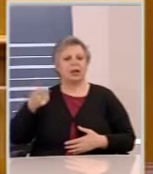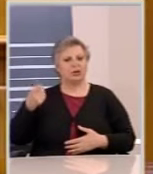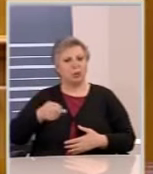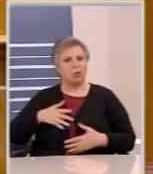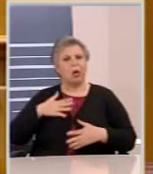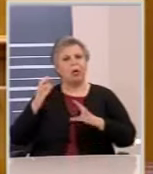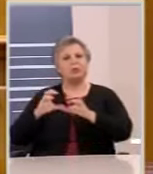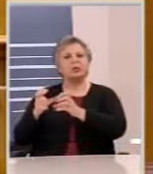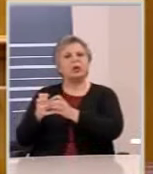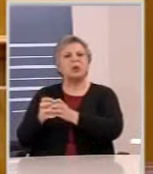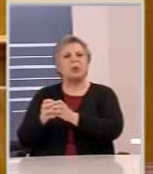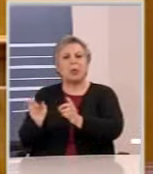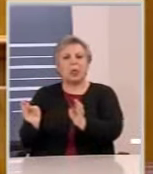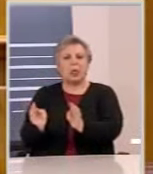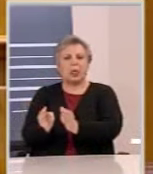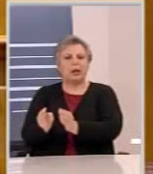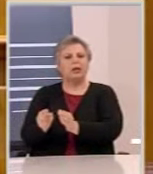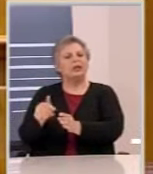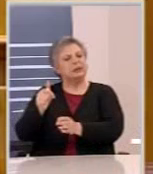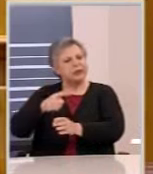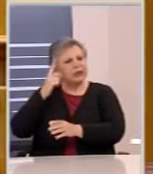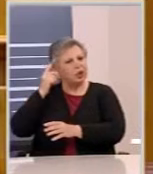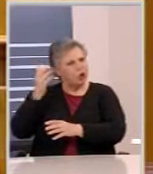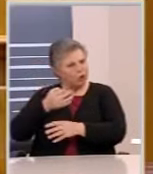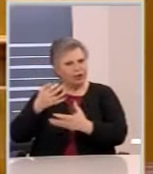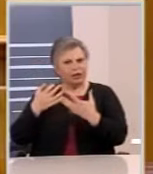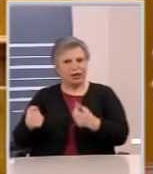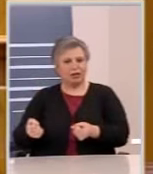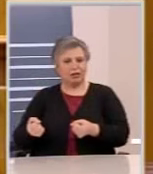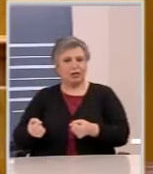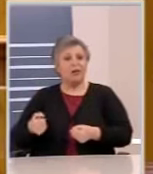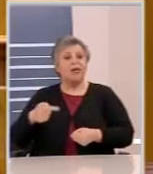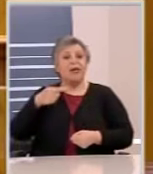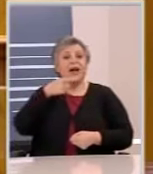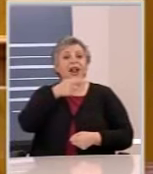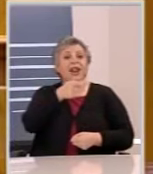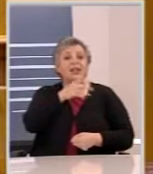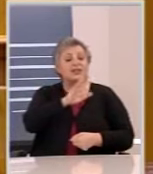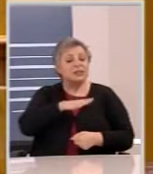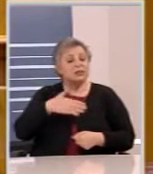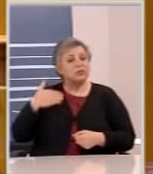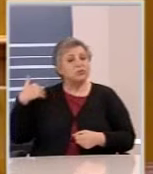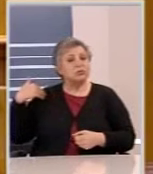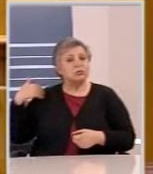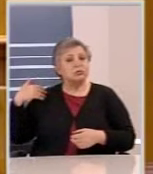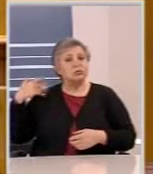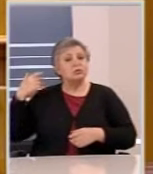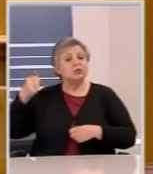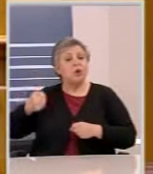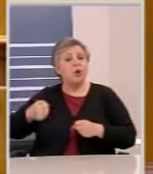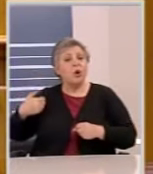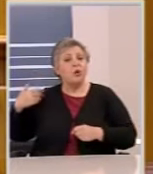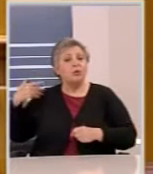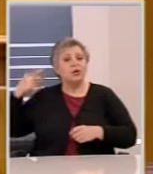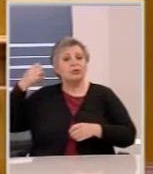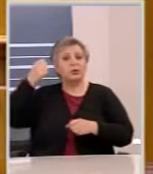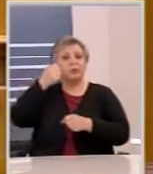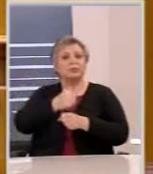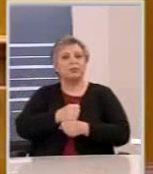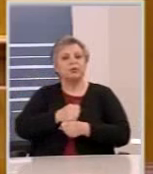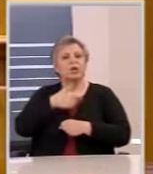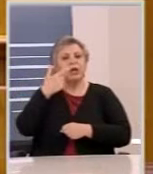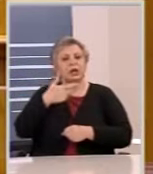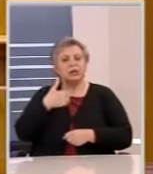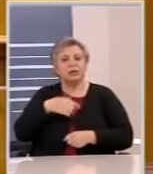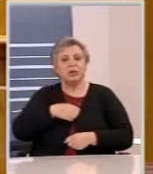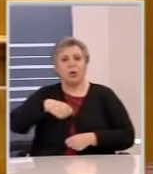λογικό. Για μια παράταξη σαν τη δική σας που κεβερνούσε τον τόπο επί χρόνια το να λέτε όχι σε όλα και όχι στα θετικά